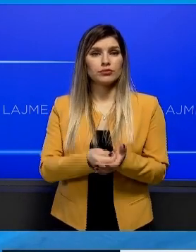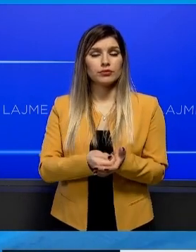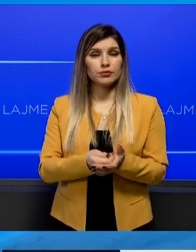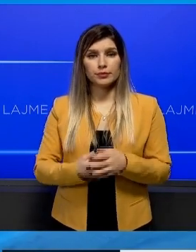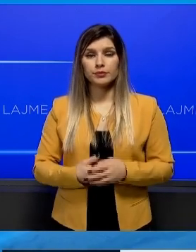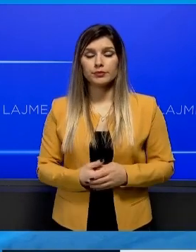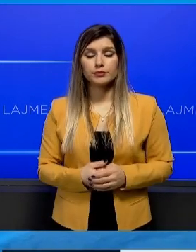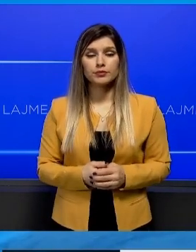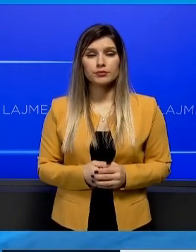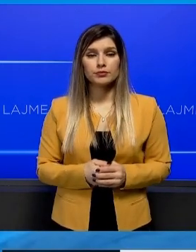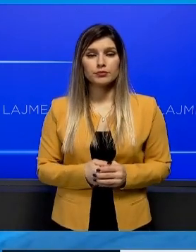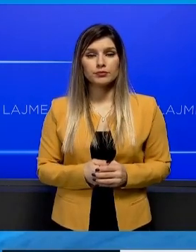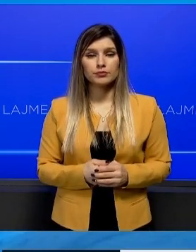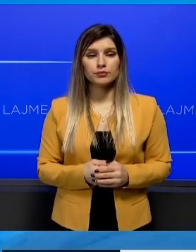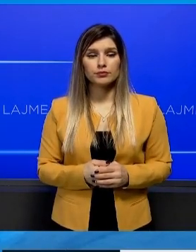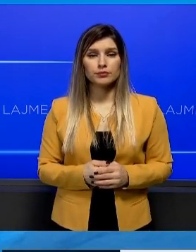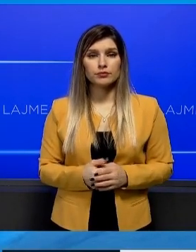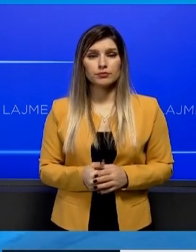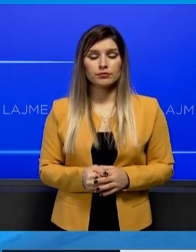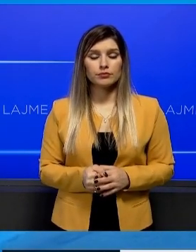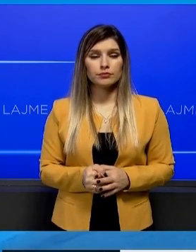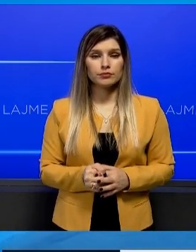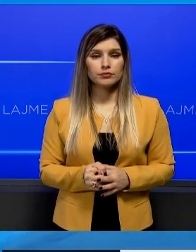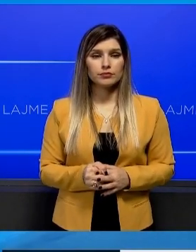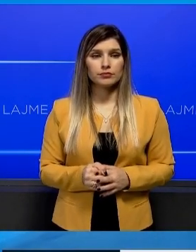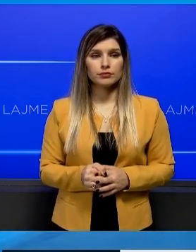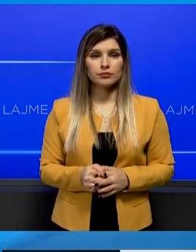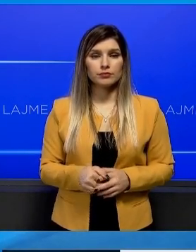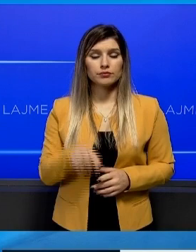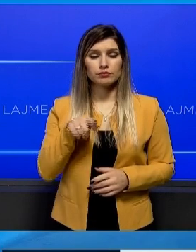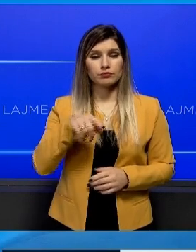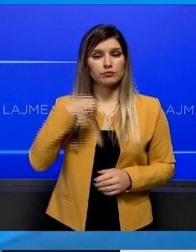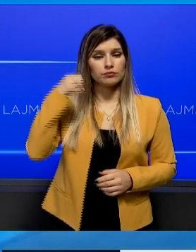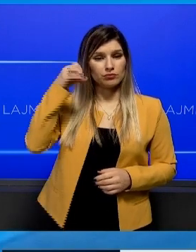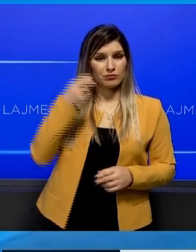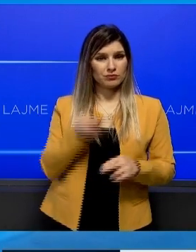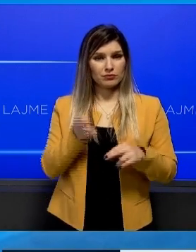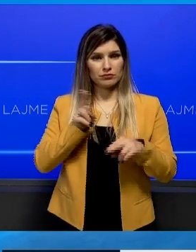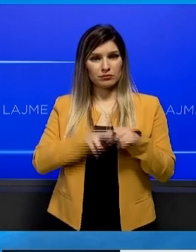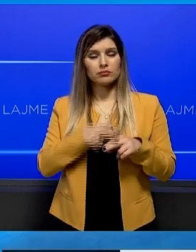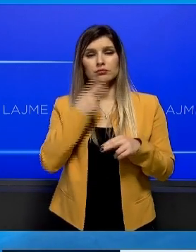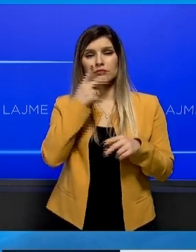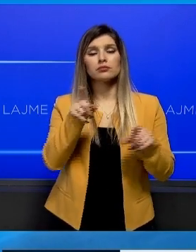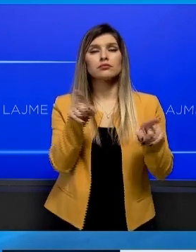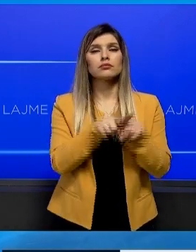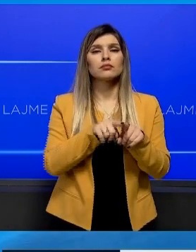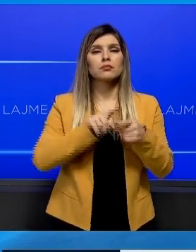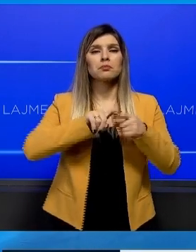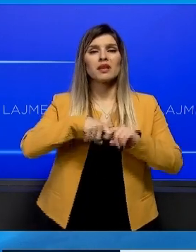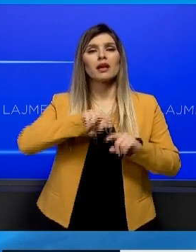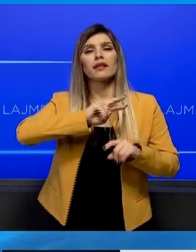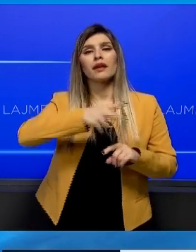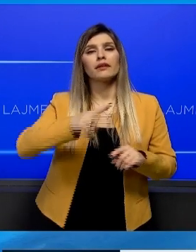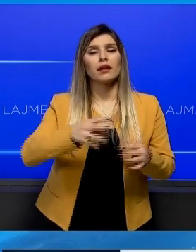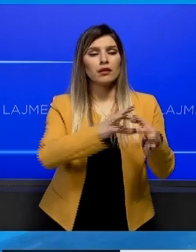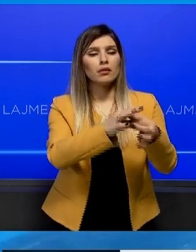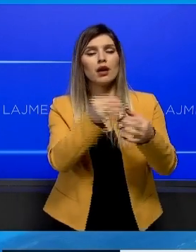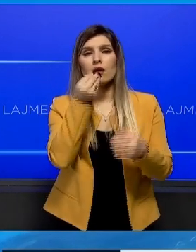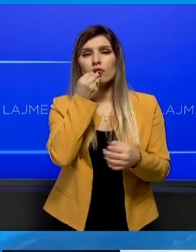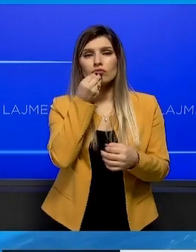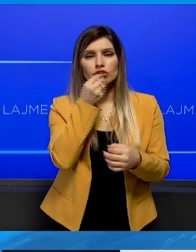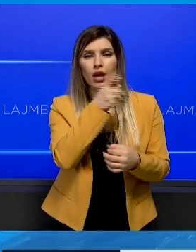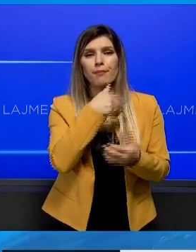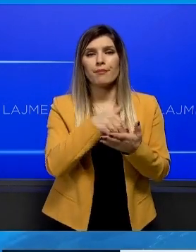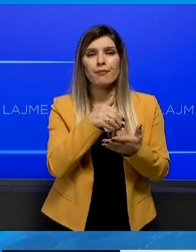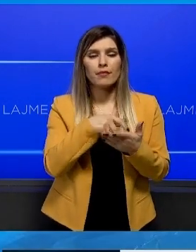kjo dhe rritja e qëmimit të energjis është një rritje e qëmimeve tjetë, në një zinë gjirë, i shumë produkte dhe ushtimore,